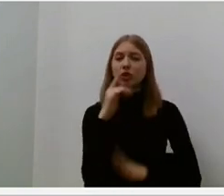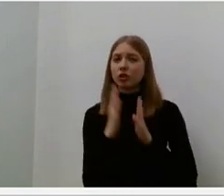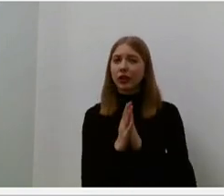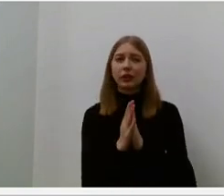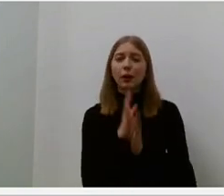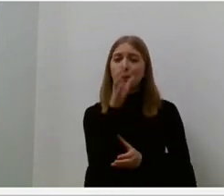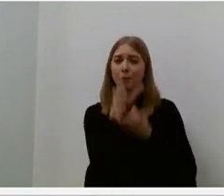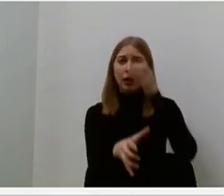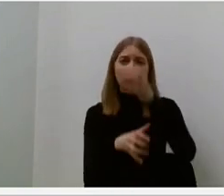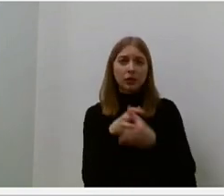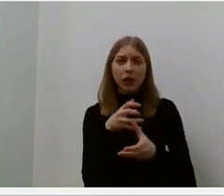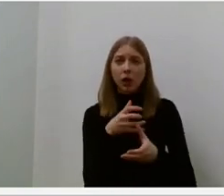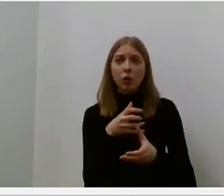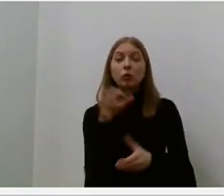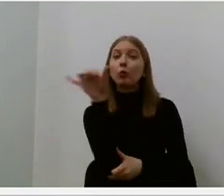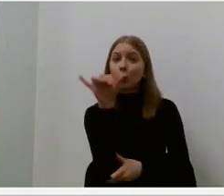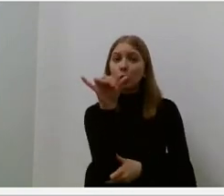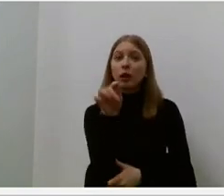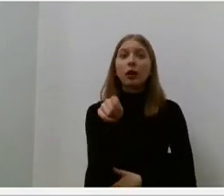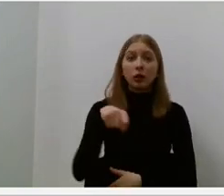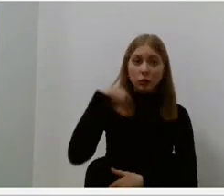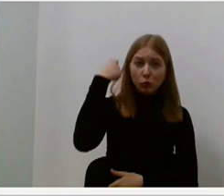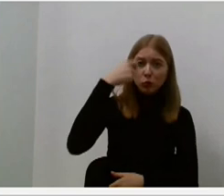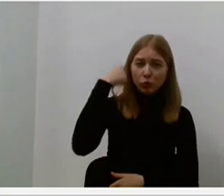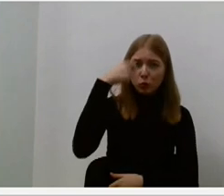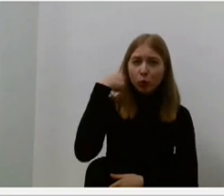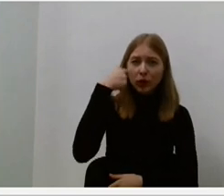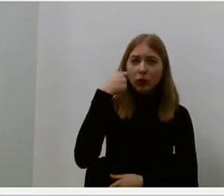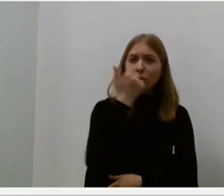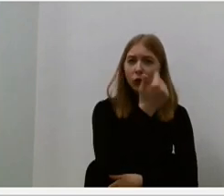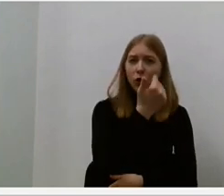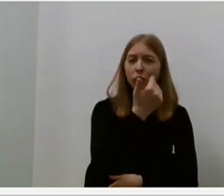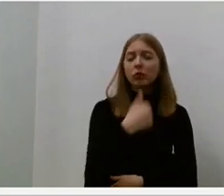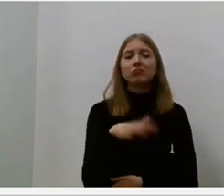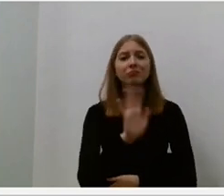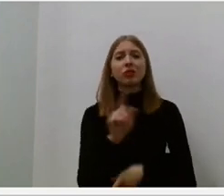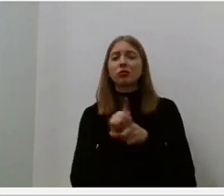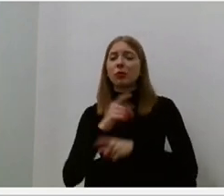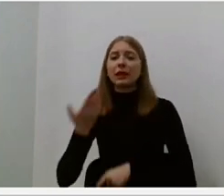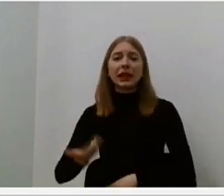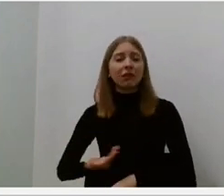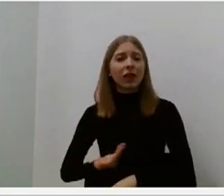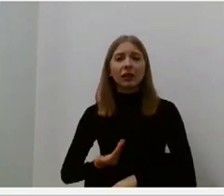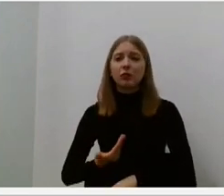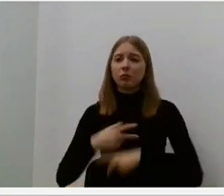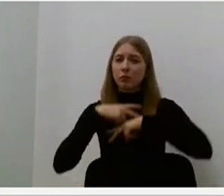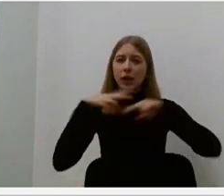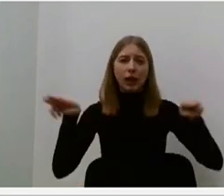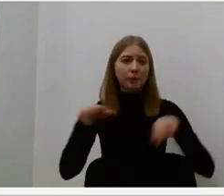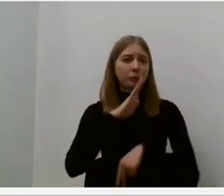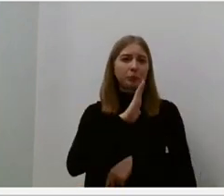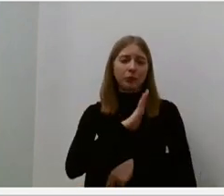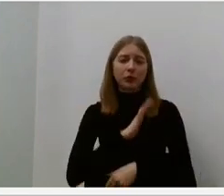akademinėse studijose, bet ir gyvenime. Ir greta dėvės motinos, religijos, tokios svarbios jos darbose,